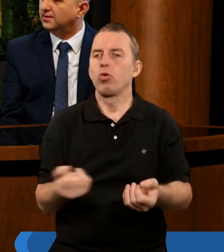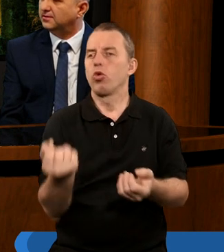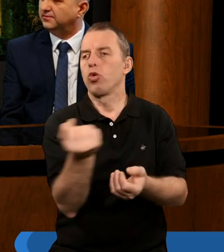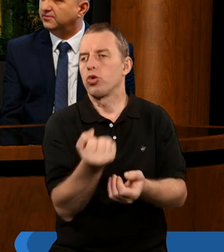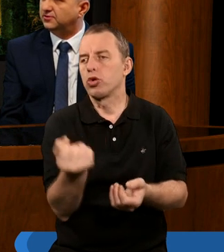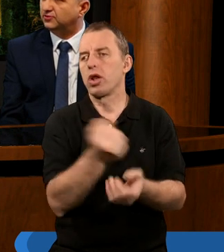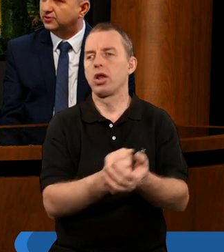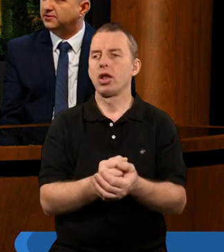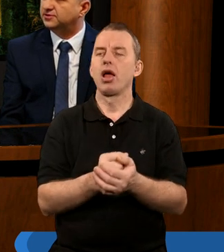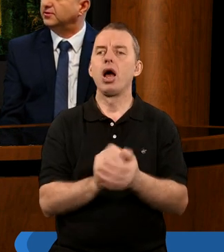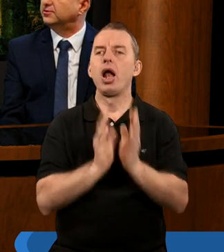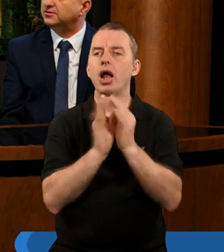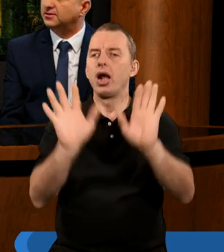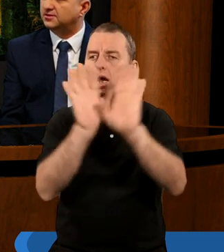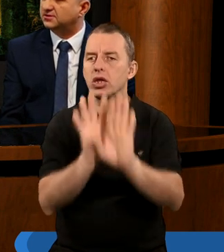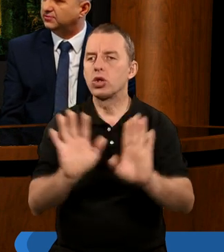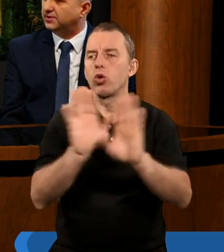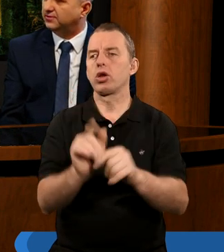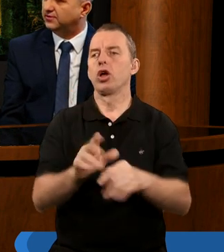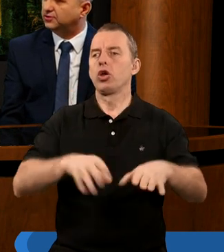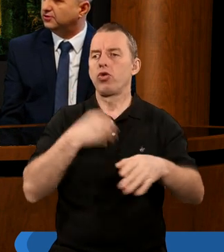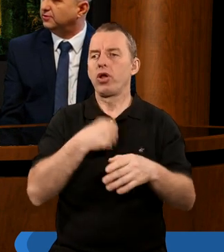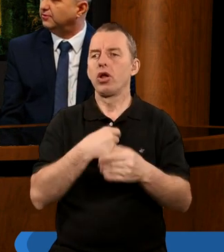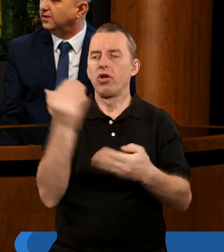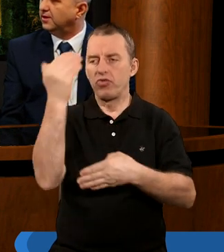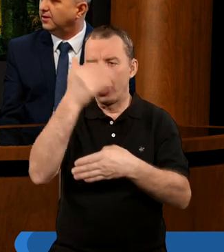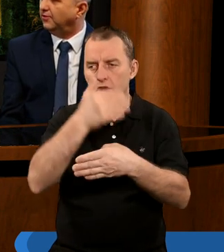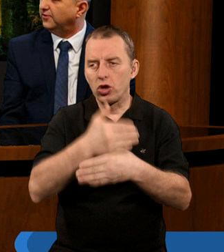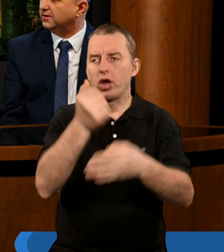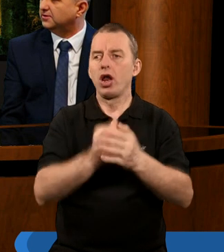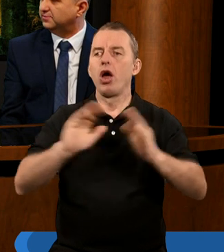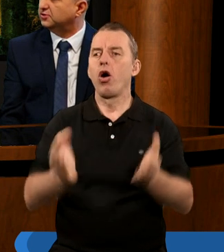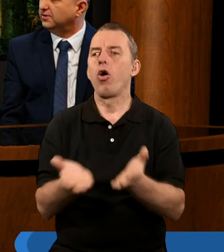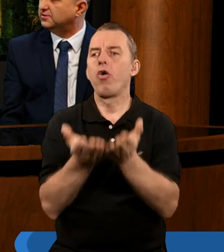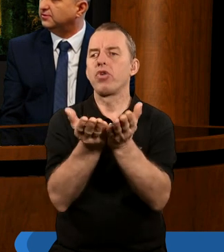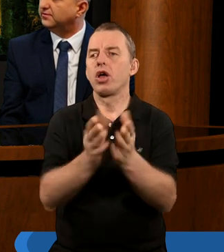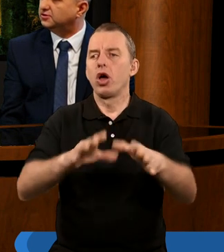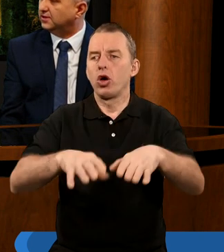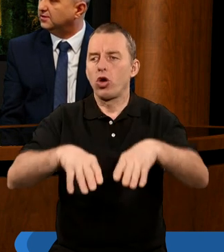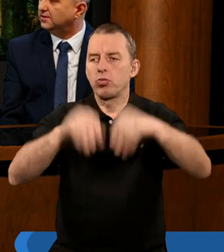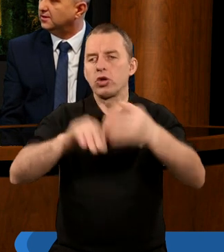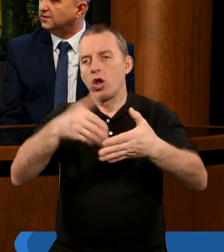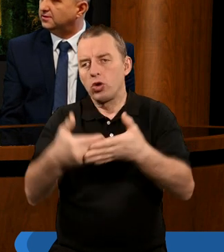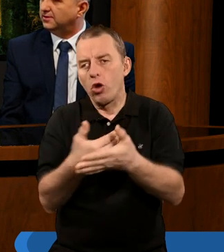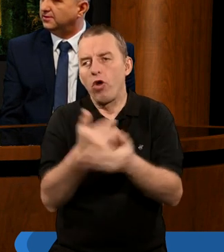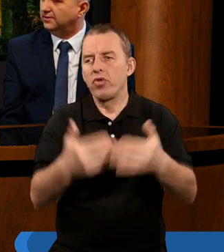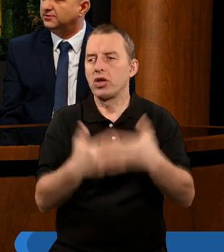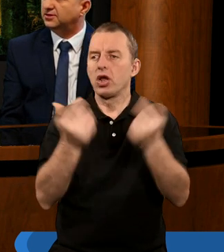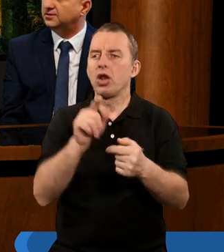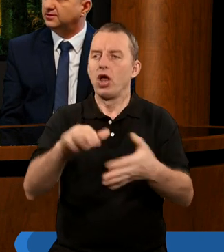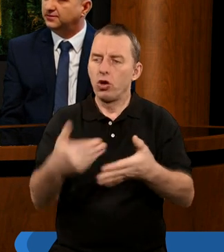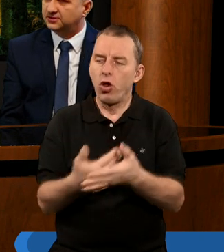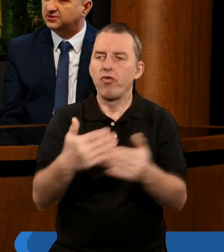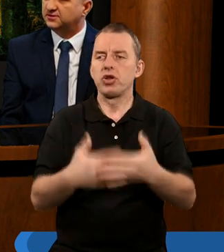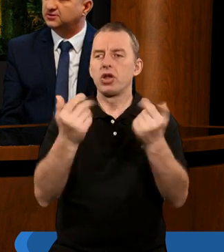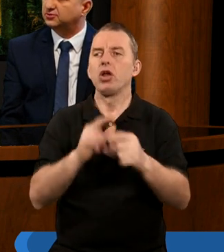w liturgii świątynnej, kiedy składano wieczorną ofiarę rozpoczynającą nowy dzień. Ten nowy